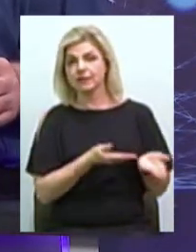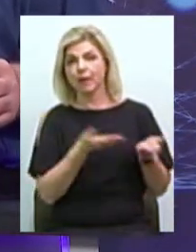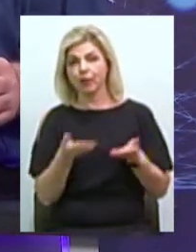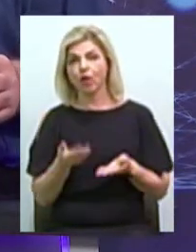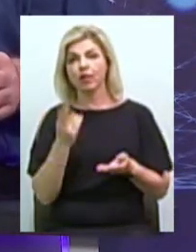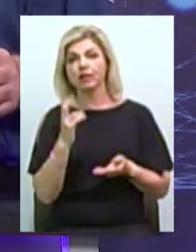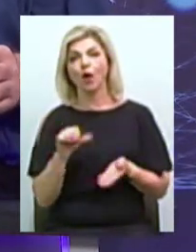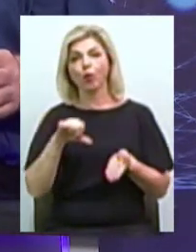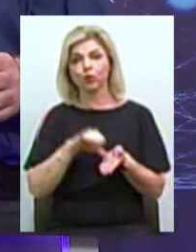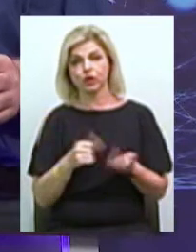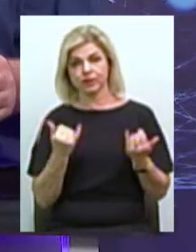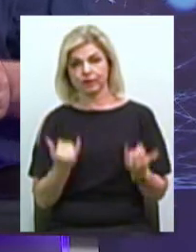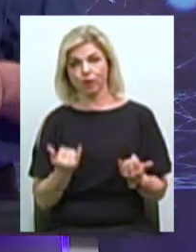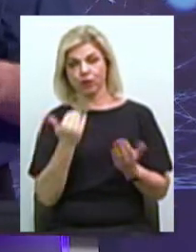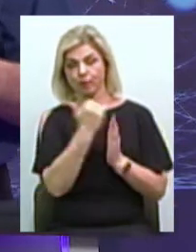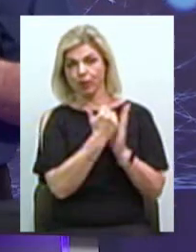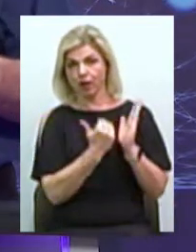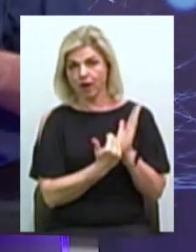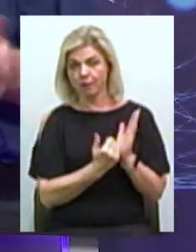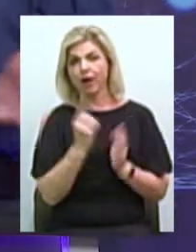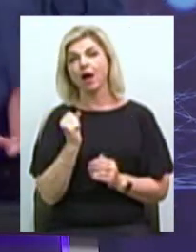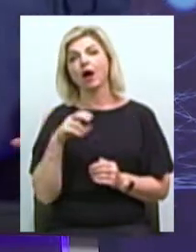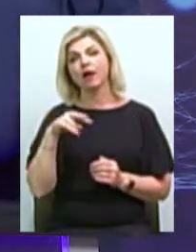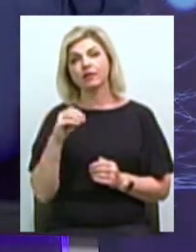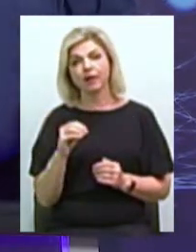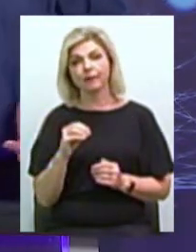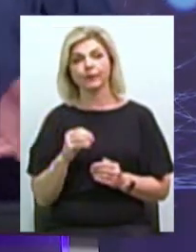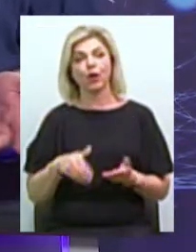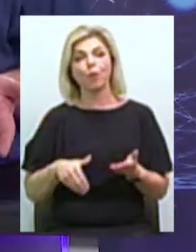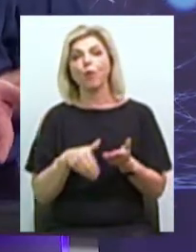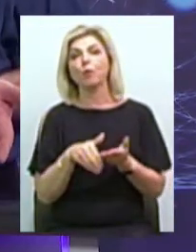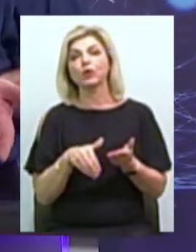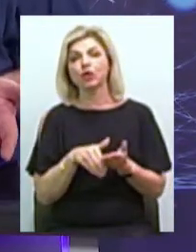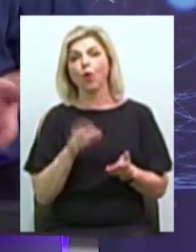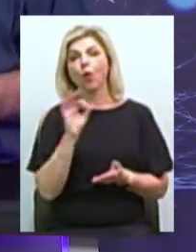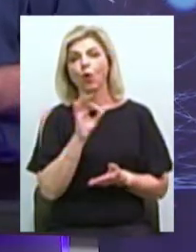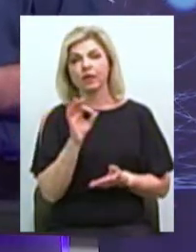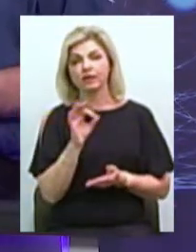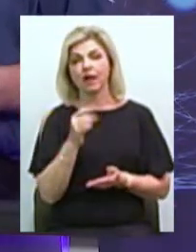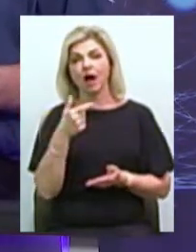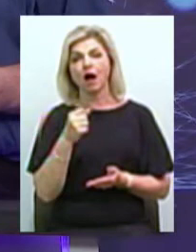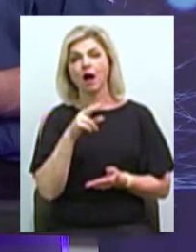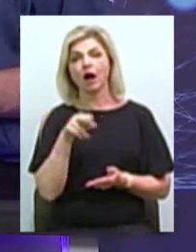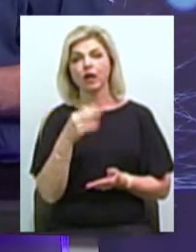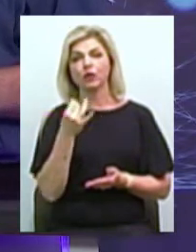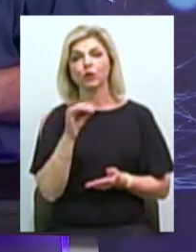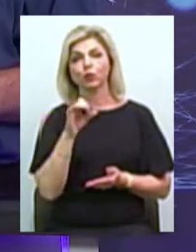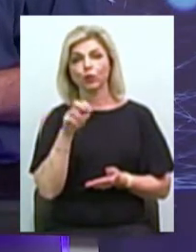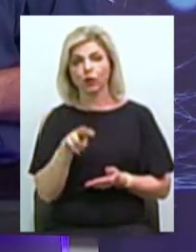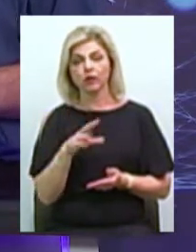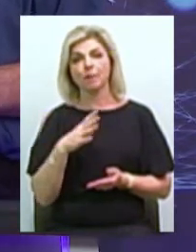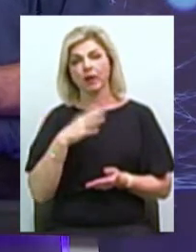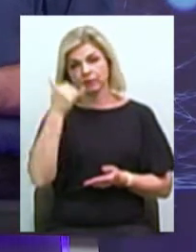програмі Але помічниця Олександра Гайду Юлія Іванова сьогодні